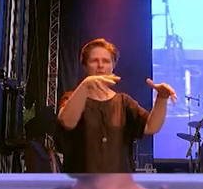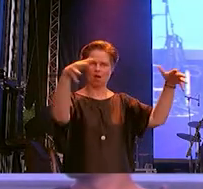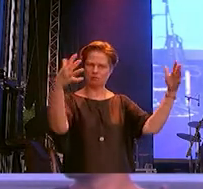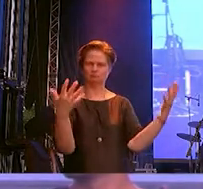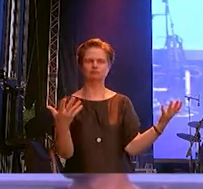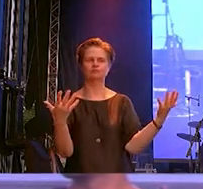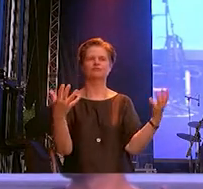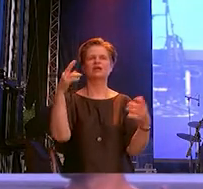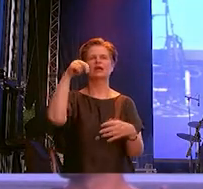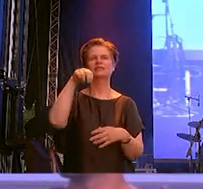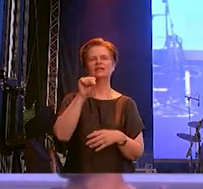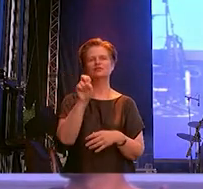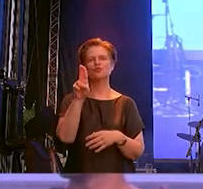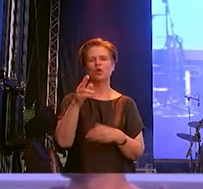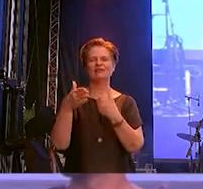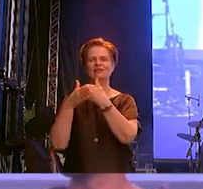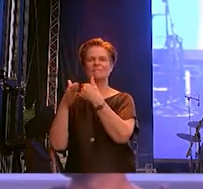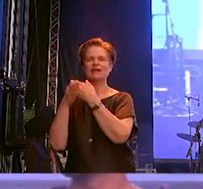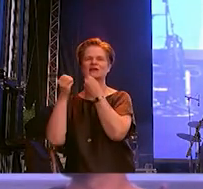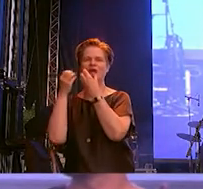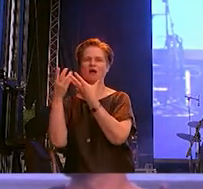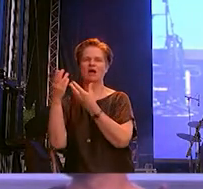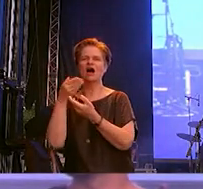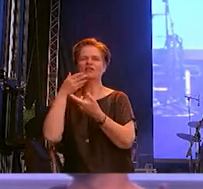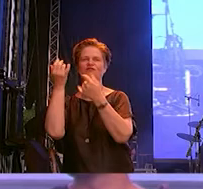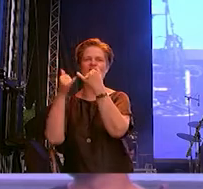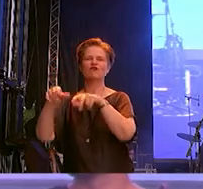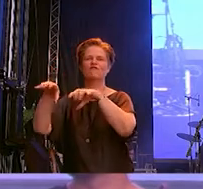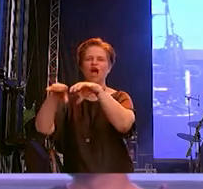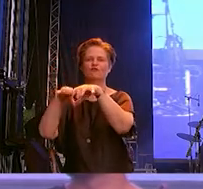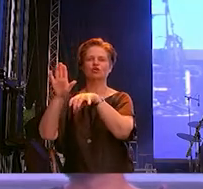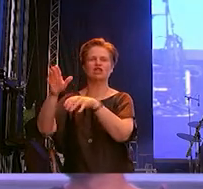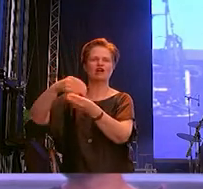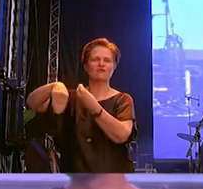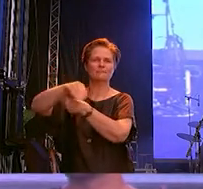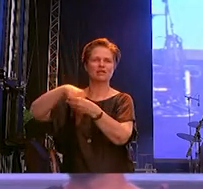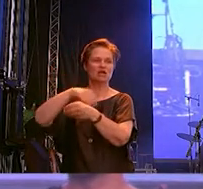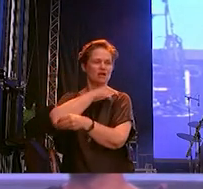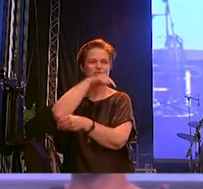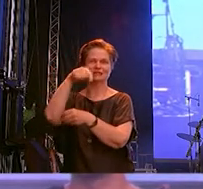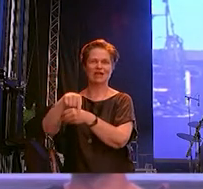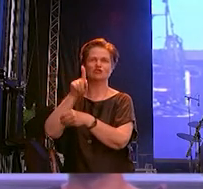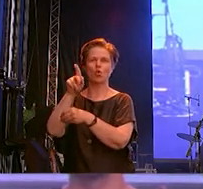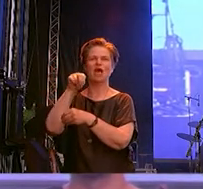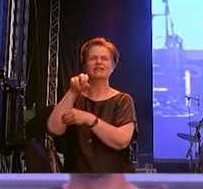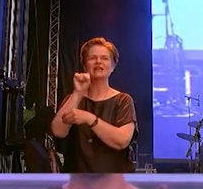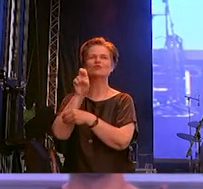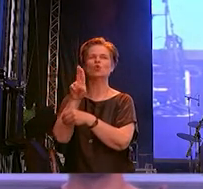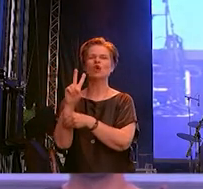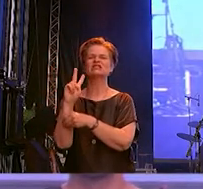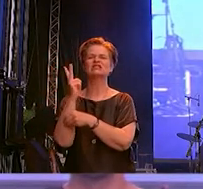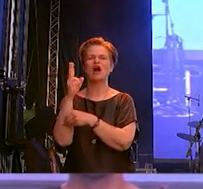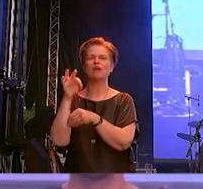Die NSU-Nebenklageanwältin Seda Basaya Yildiz aus Frankfurt und ihre Familie wird massiv vom sogenannten NSU 2